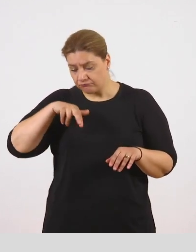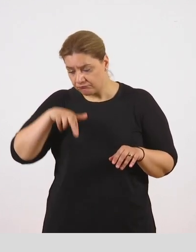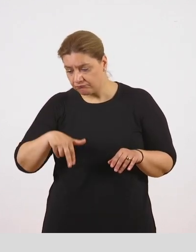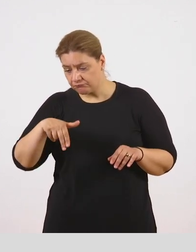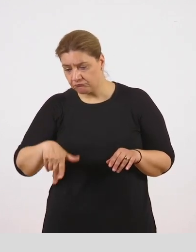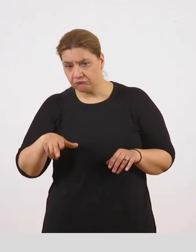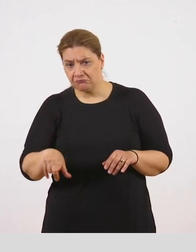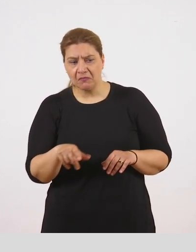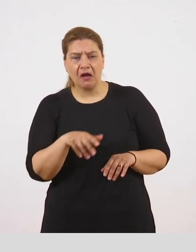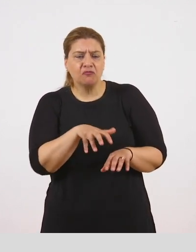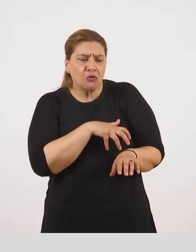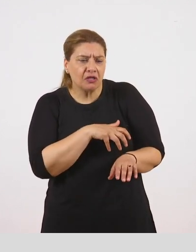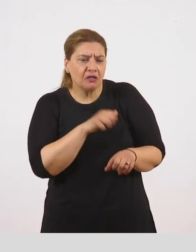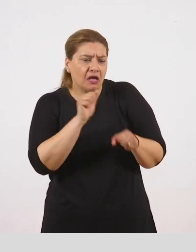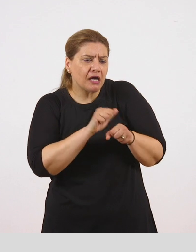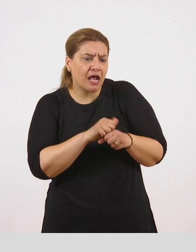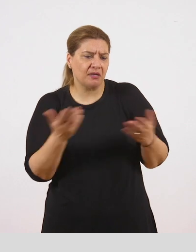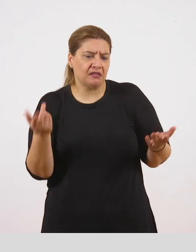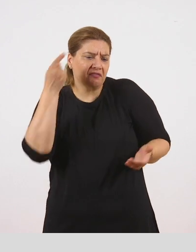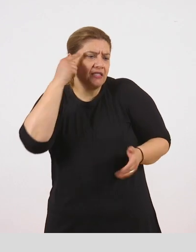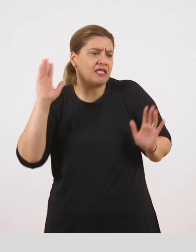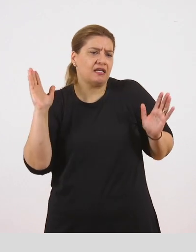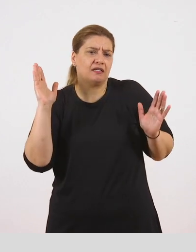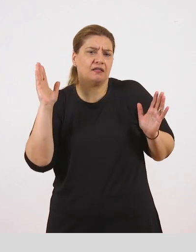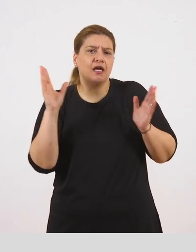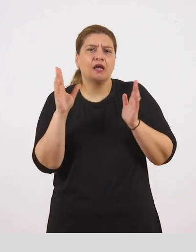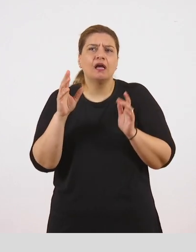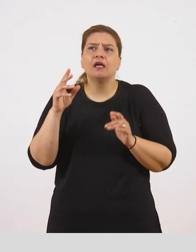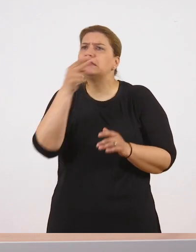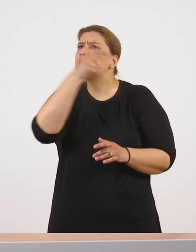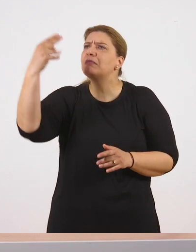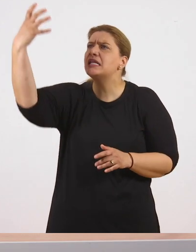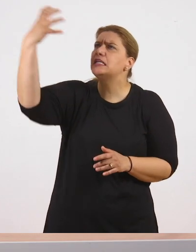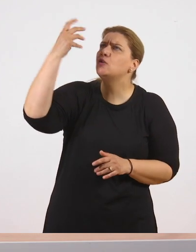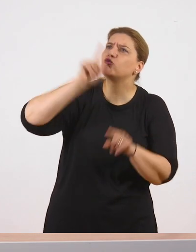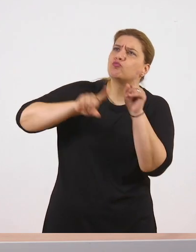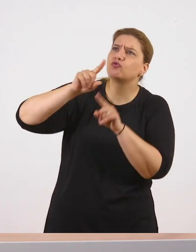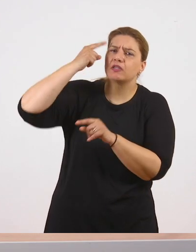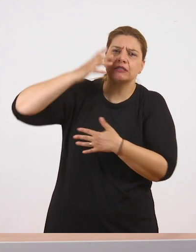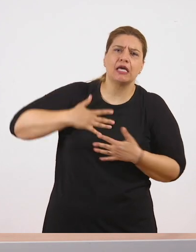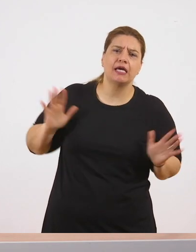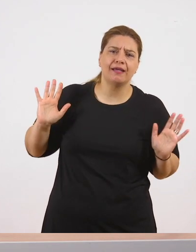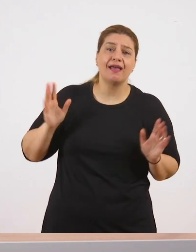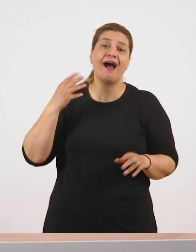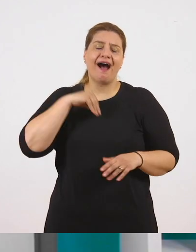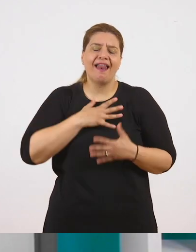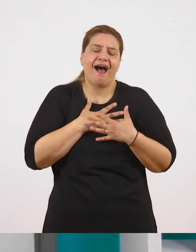γνωρίζει τι είναι ο ήλιος. Είναι όμως μια γυναίκα με γεμάτη αγάπη. Το